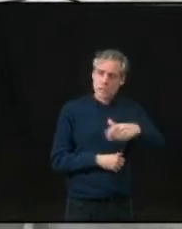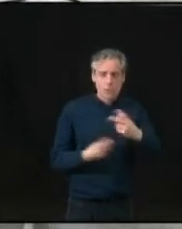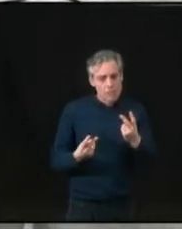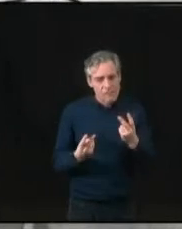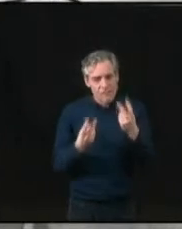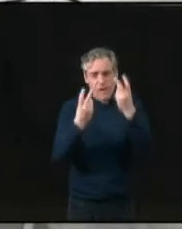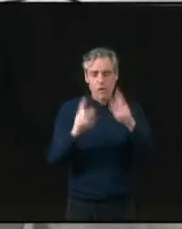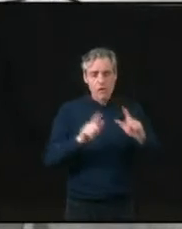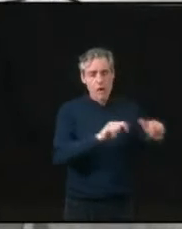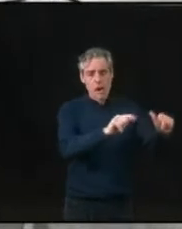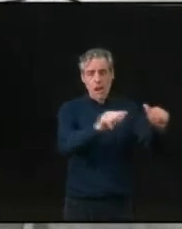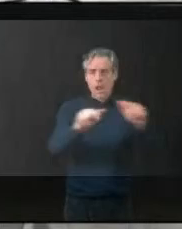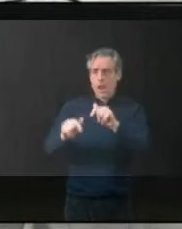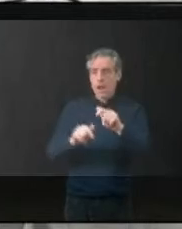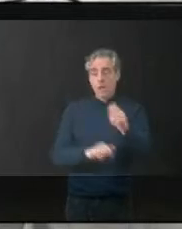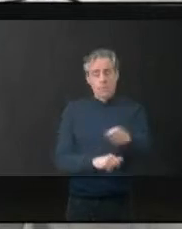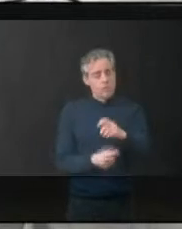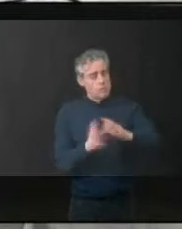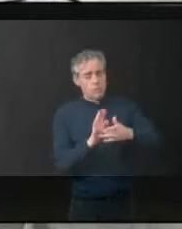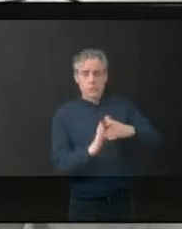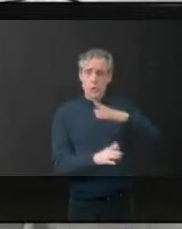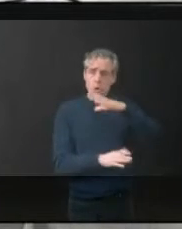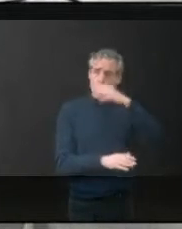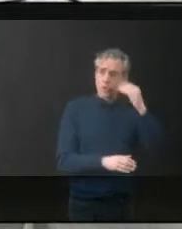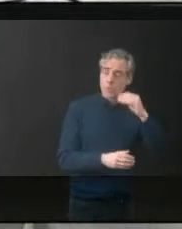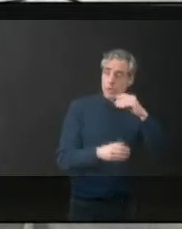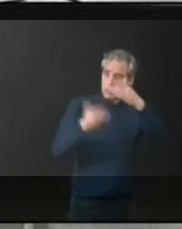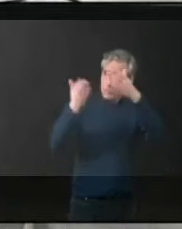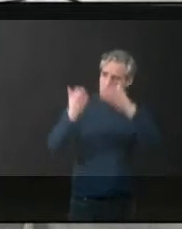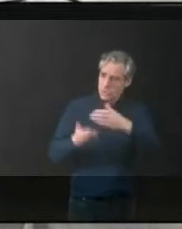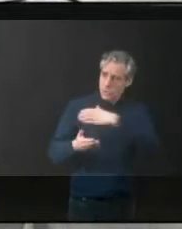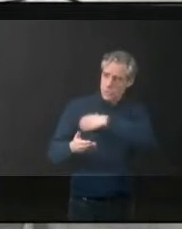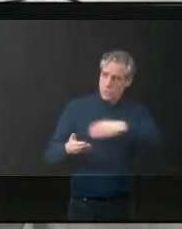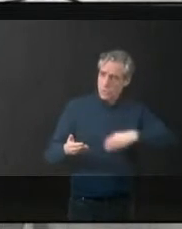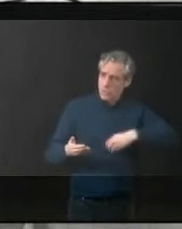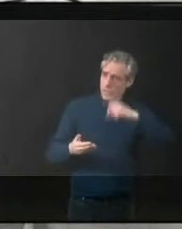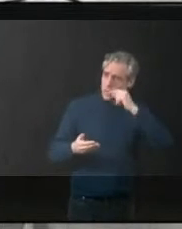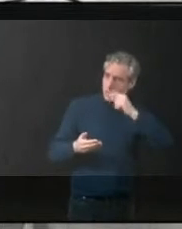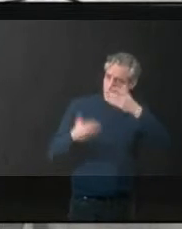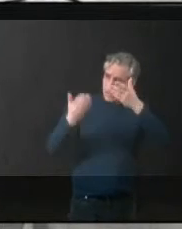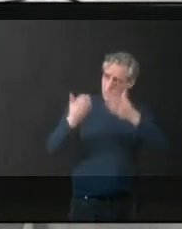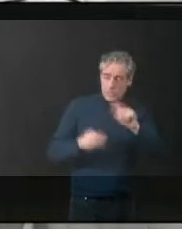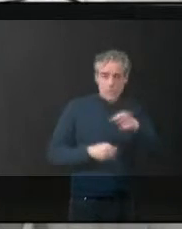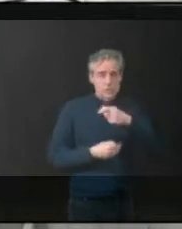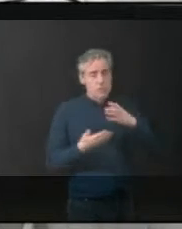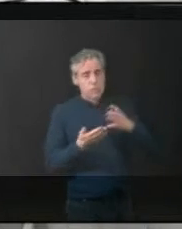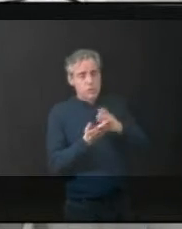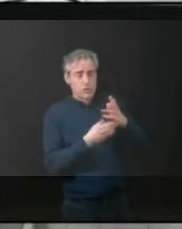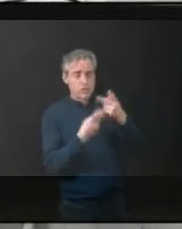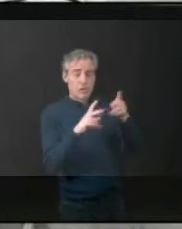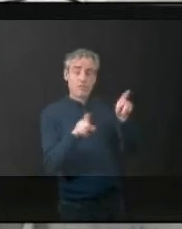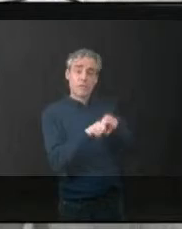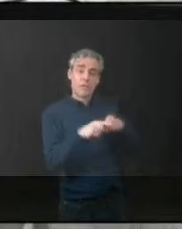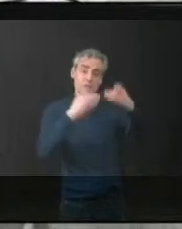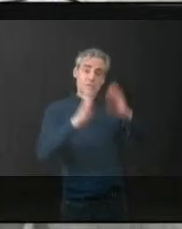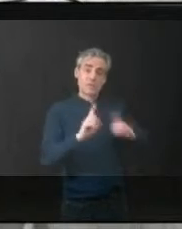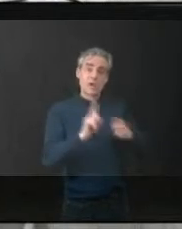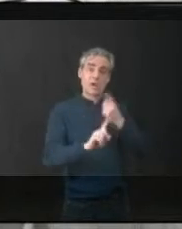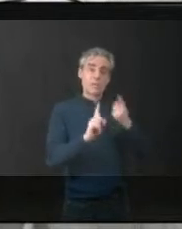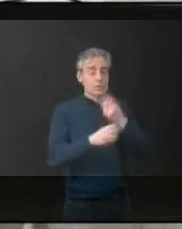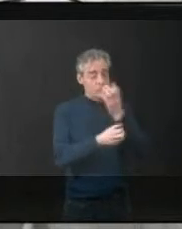compétentes. Quelle que soit la valeur humaine et la compétence de M. le maire, les projets pour la ville et les décisions importantes ne peuvent être